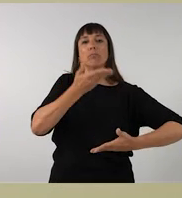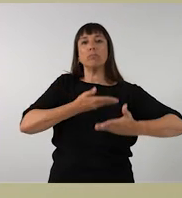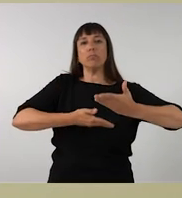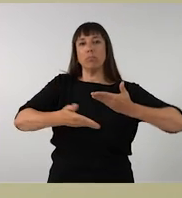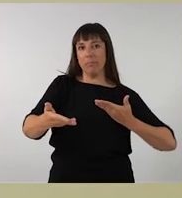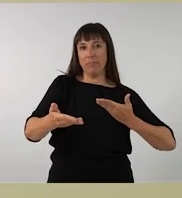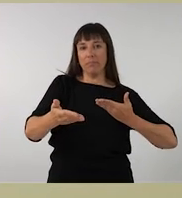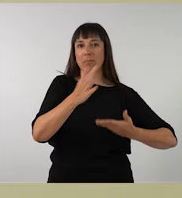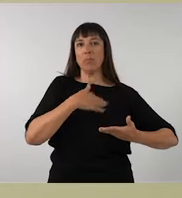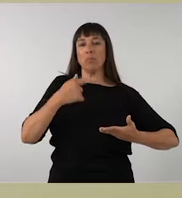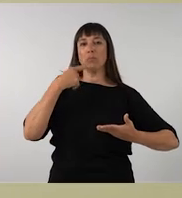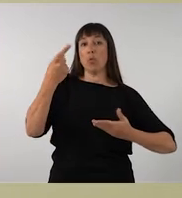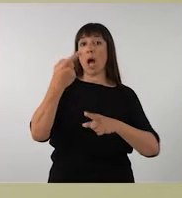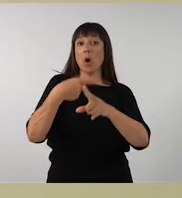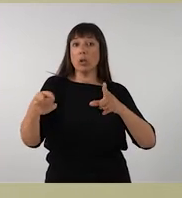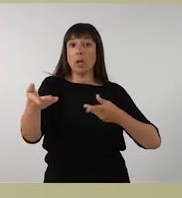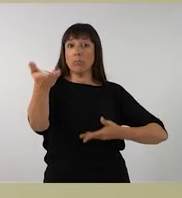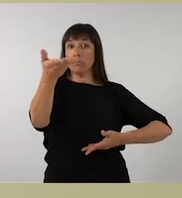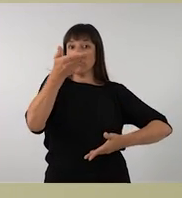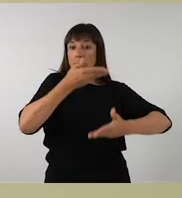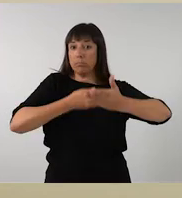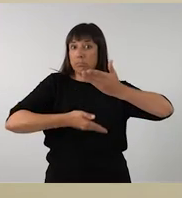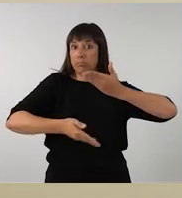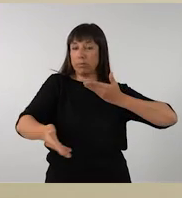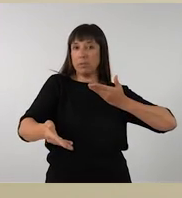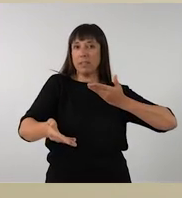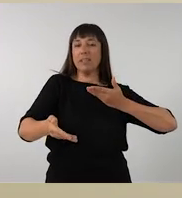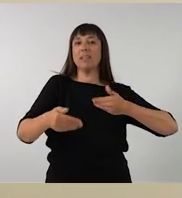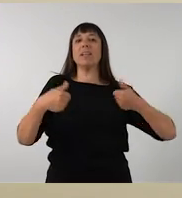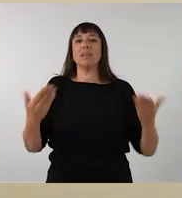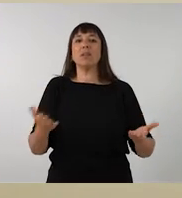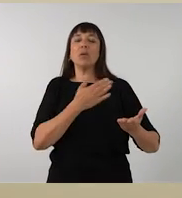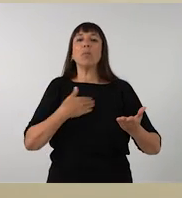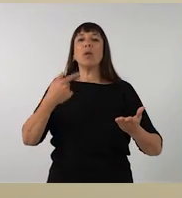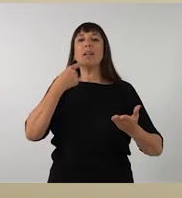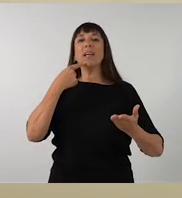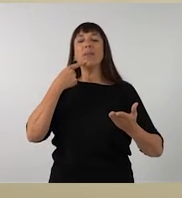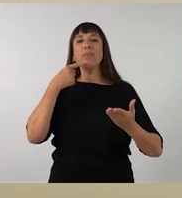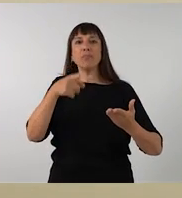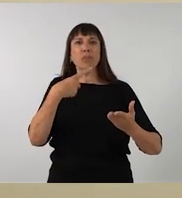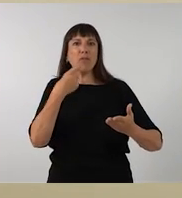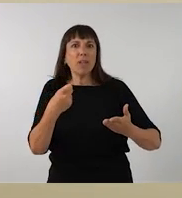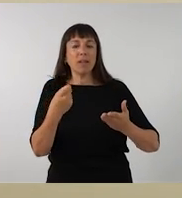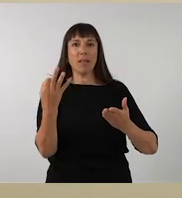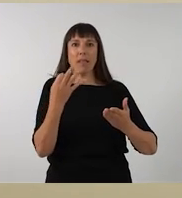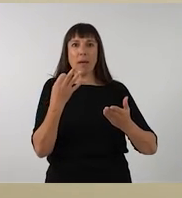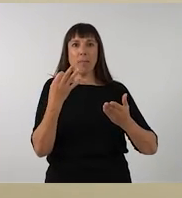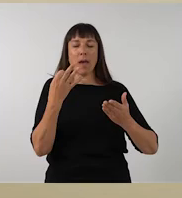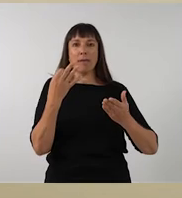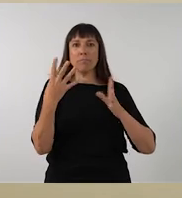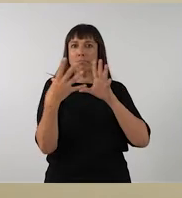comerç es feia a través del troc, és a dir, intercanviàvem una cosa per una altra i això comportava la